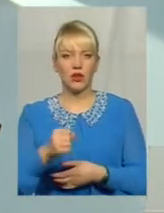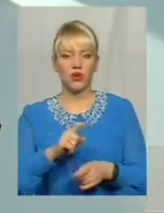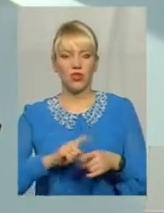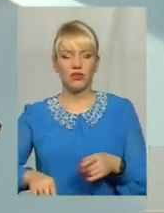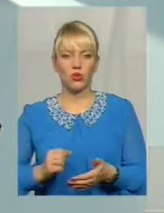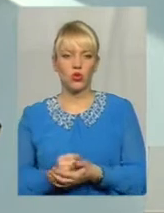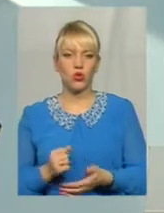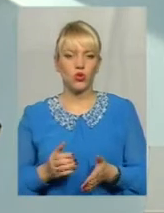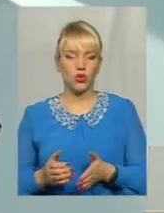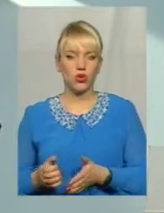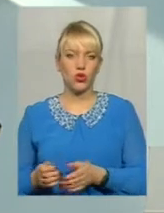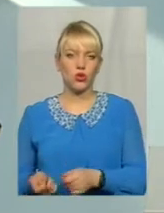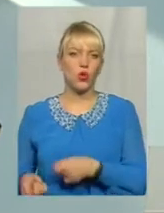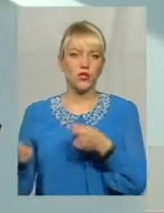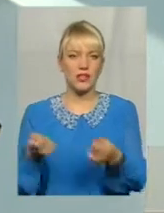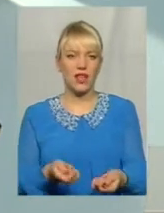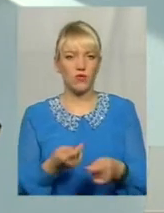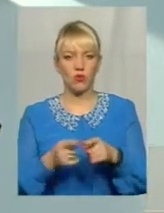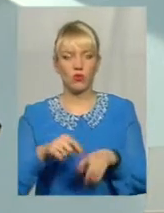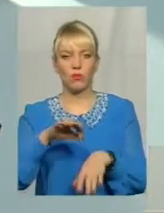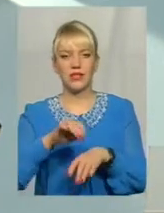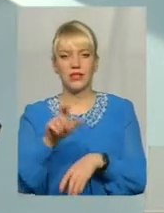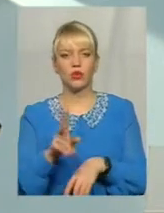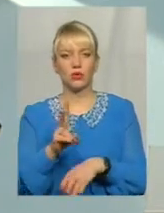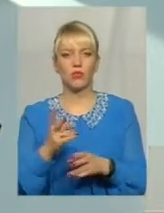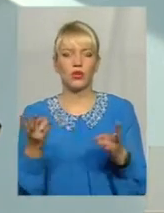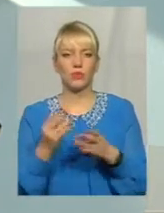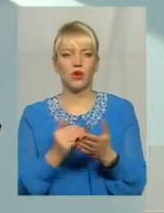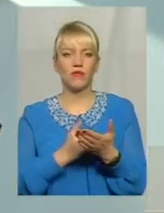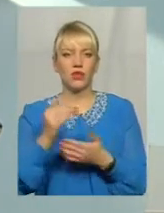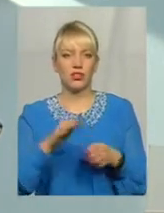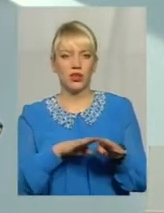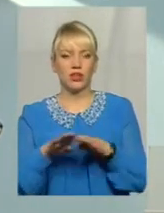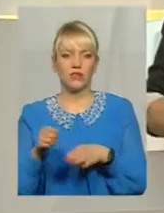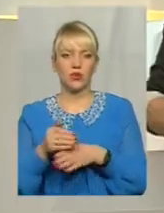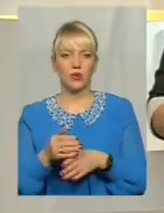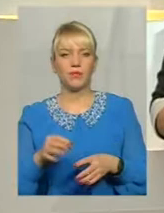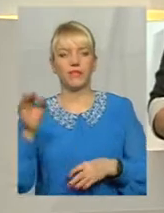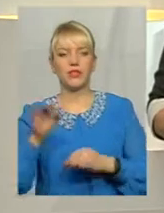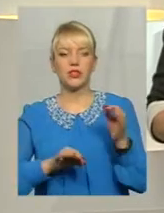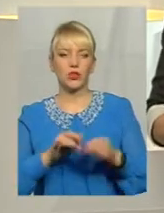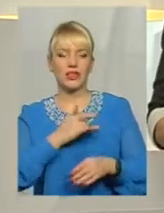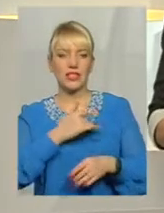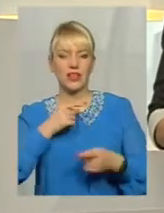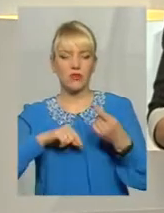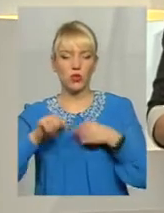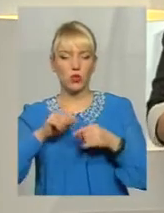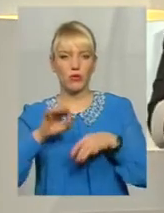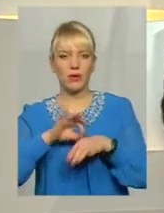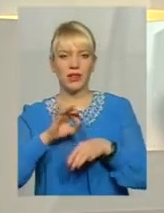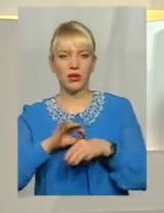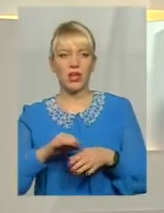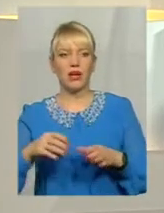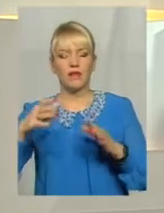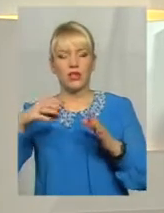доставку Того пацієнта, який потребує вищого рівня надання допомогу Андрій, відсоток серцево-судинної патології в структурі загальної